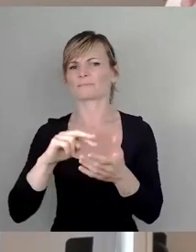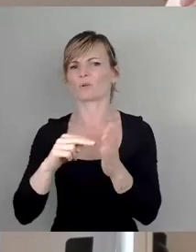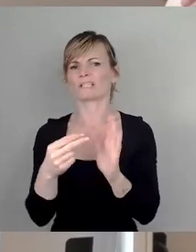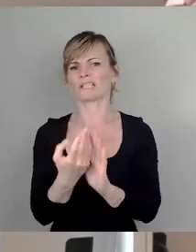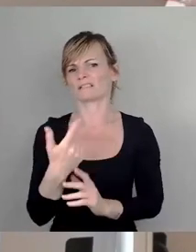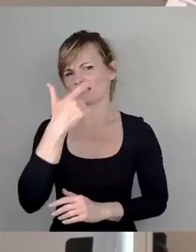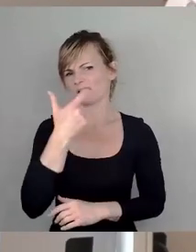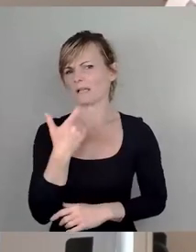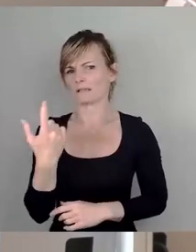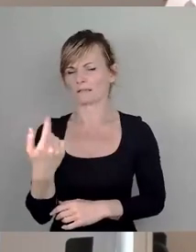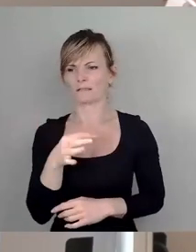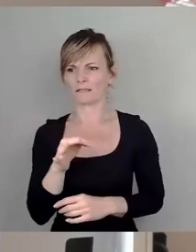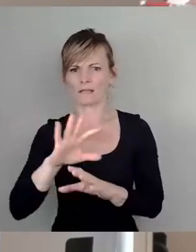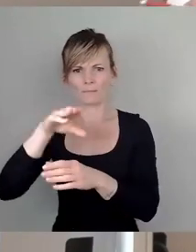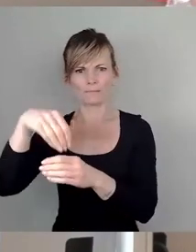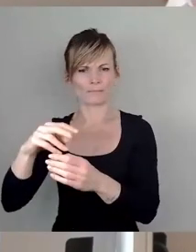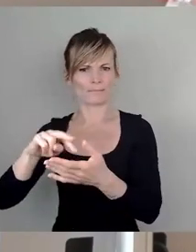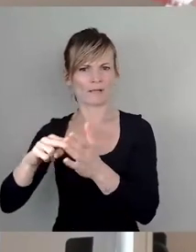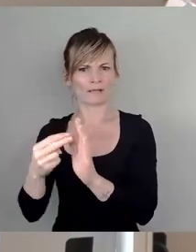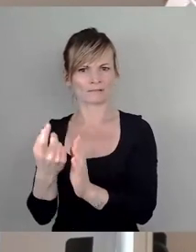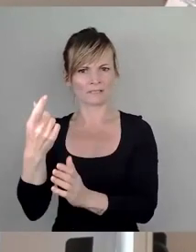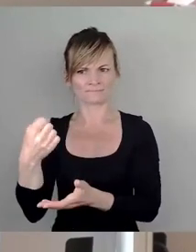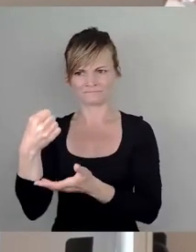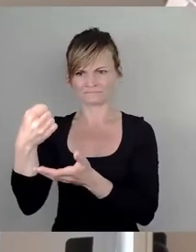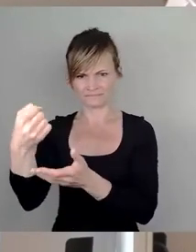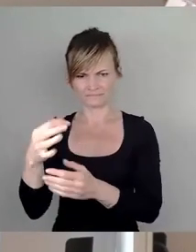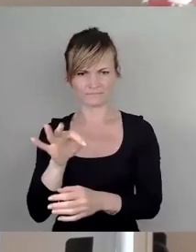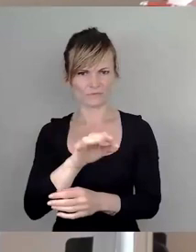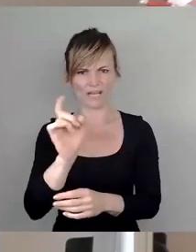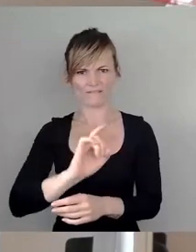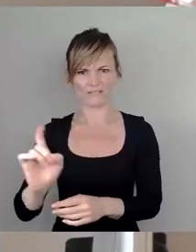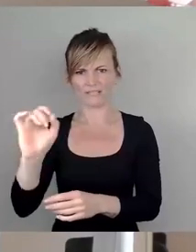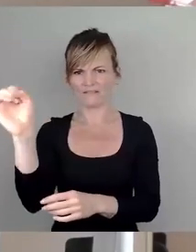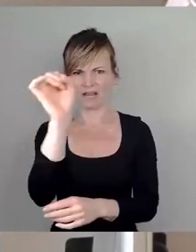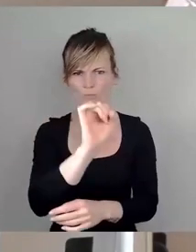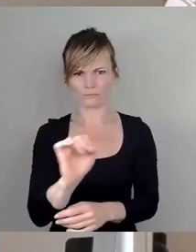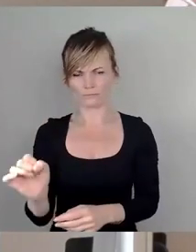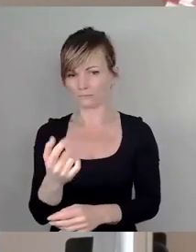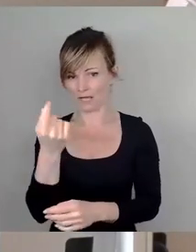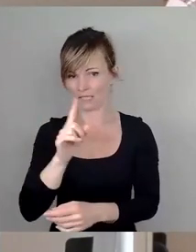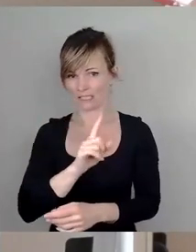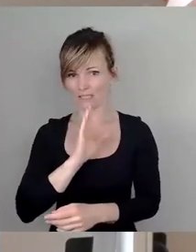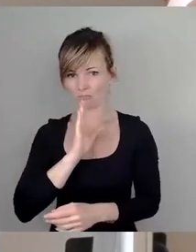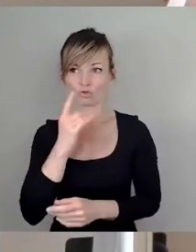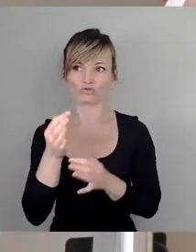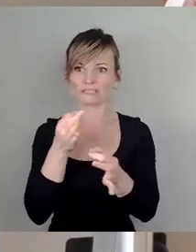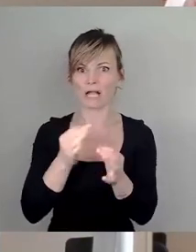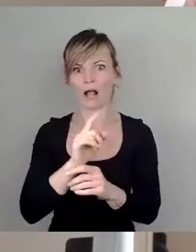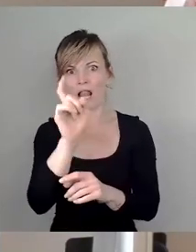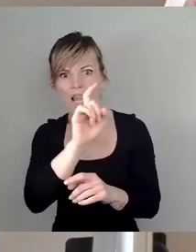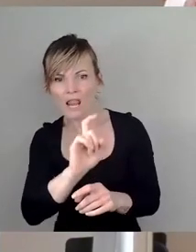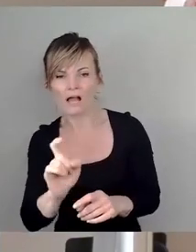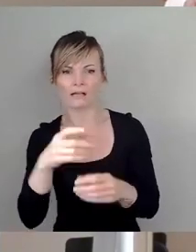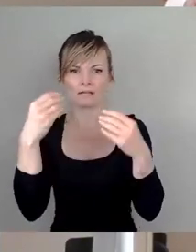-Entfernung eingeplant ist, wird mit Sicherheit nicht dafür reichen, jetzt ganz viele Flächen mit Speziallacken oder anderen Materialien zu